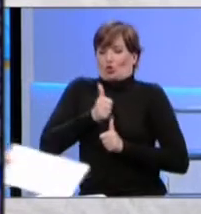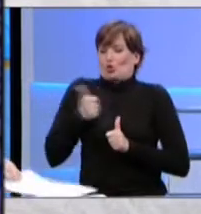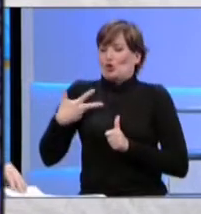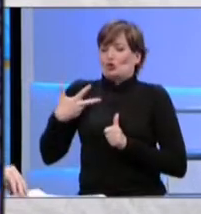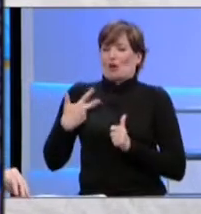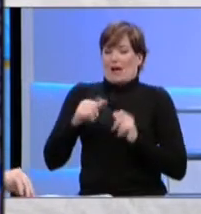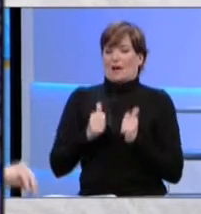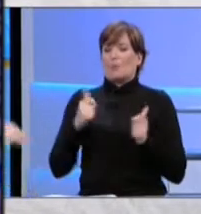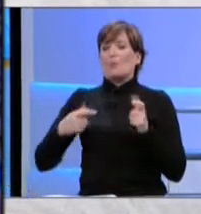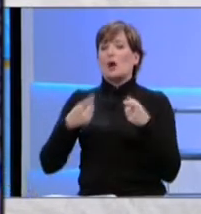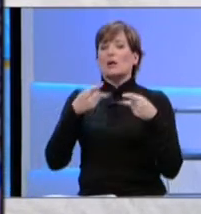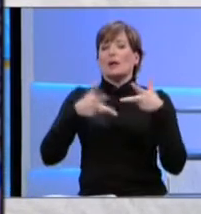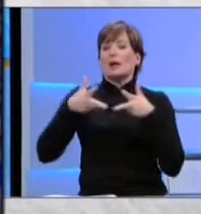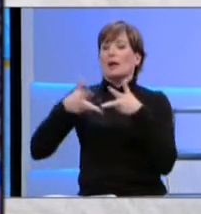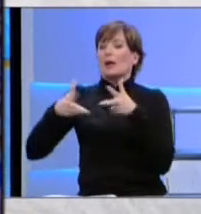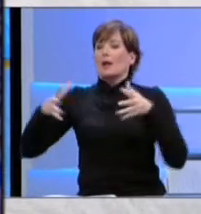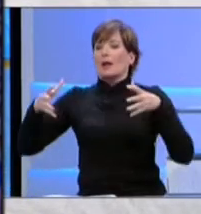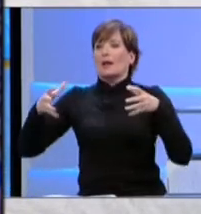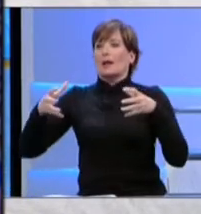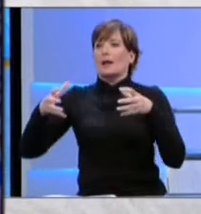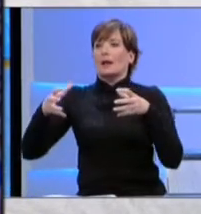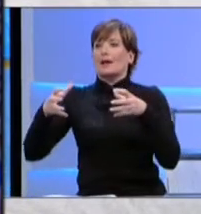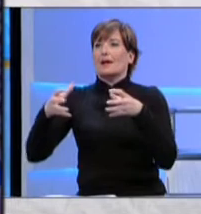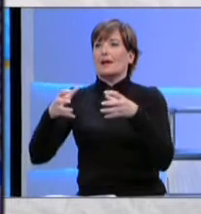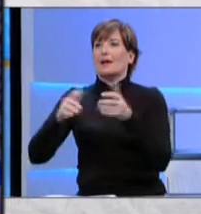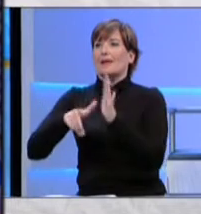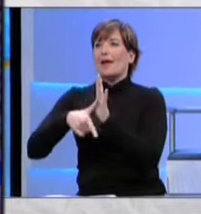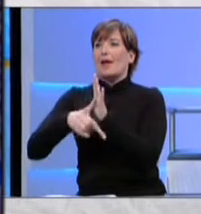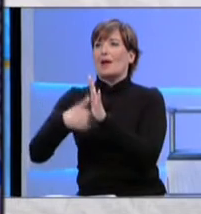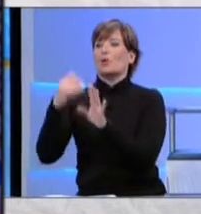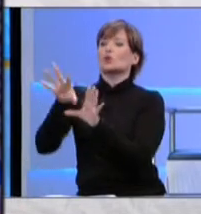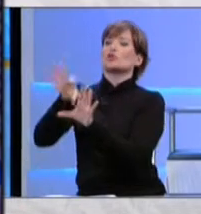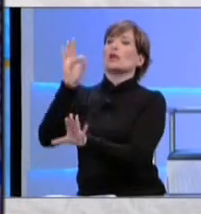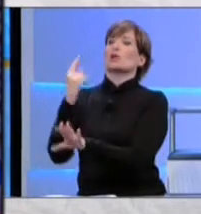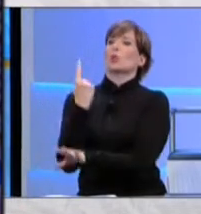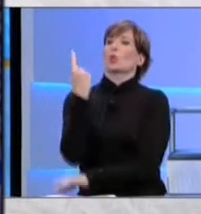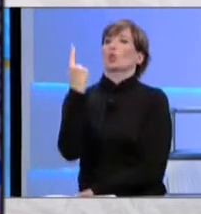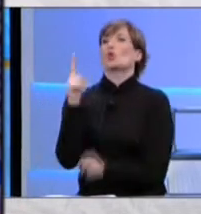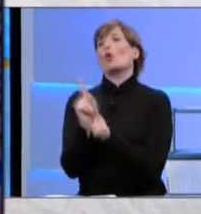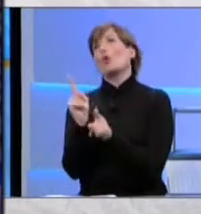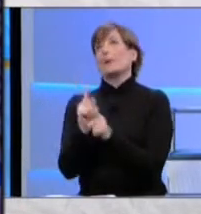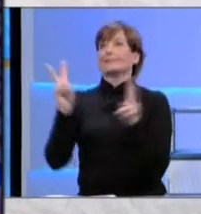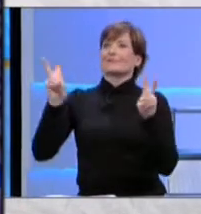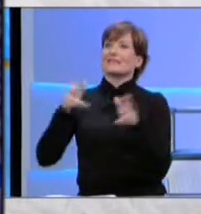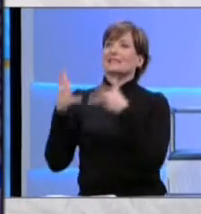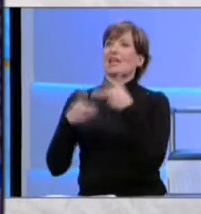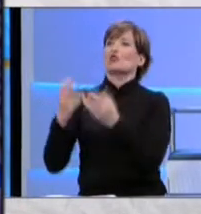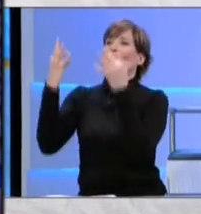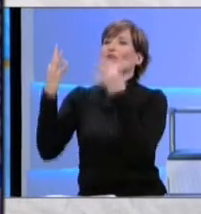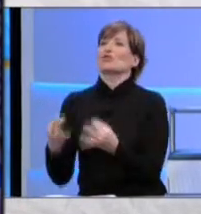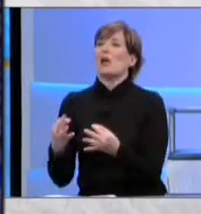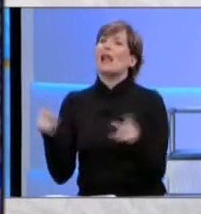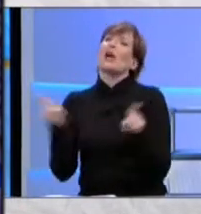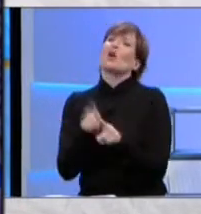piano piano si stabilizza una variante, viene scelta quella come un po' segno ufficiale, un po' come da noi quando abbiamo i